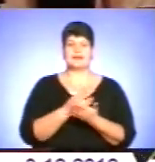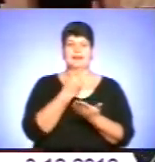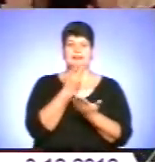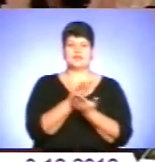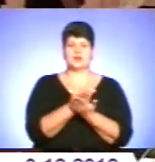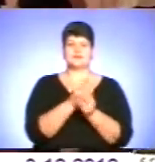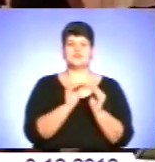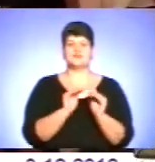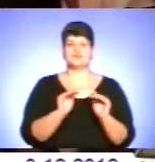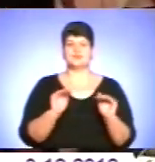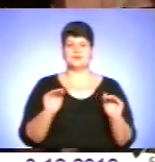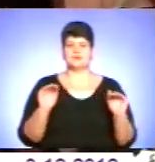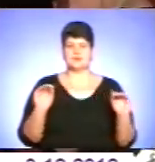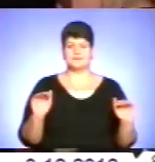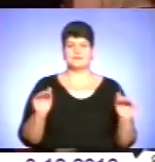звичайно,